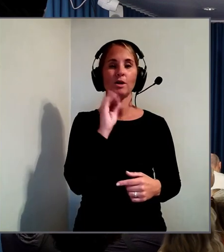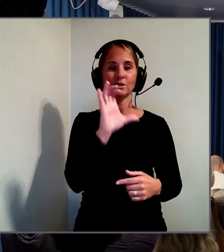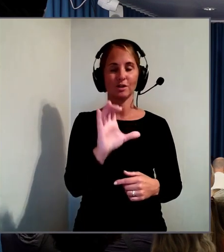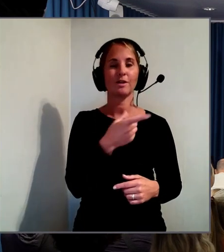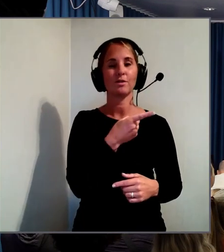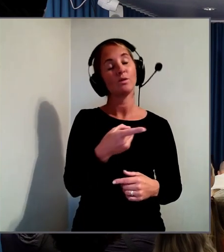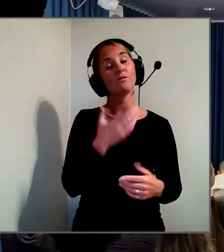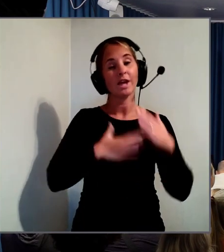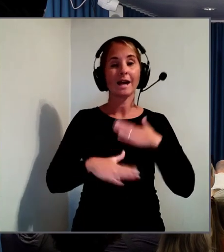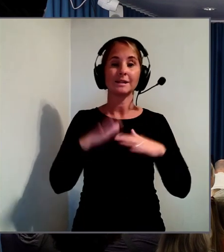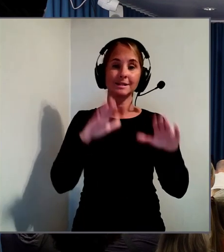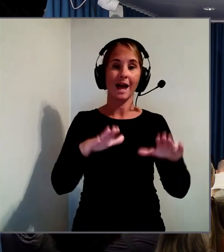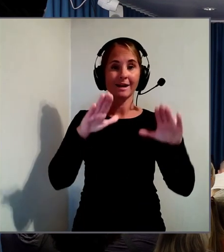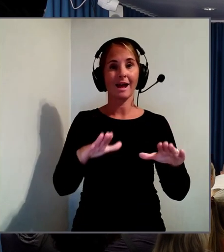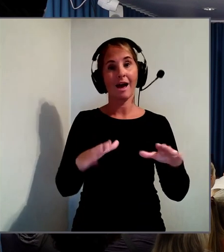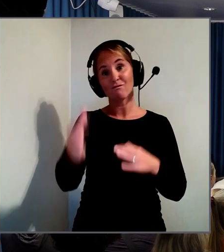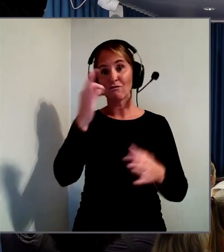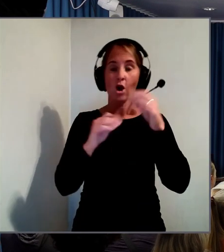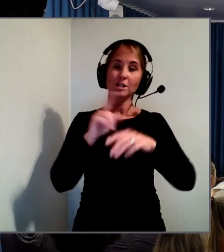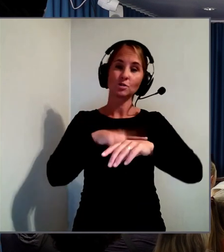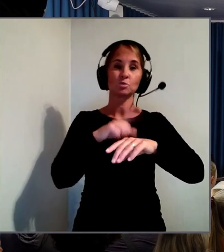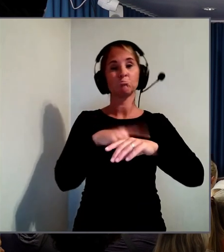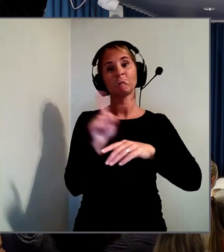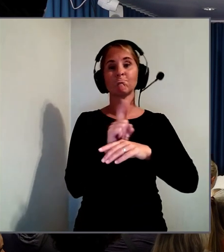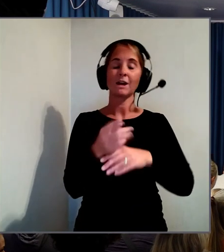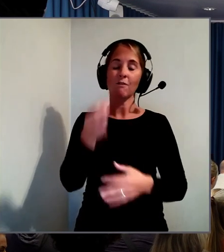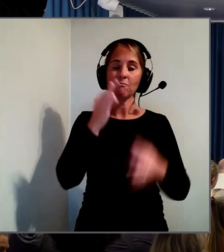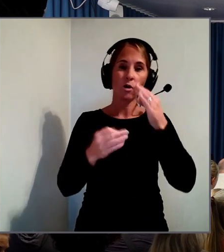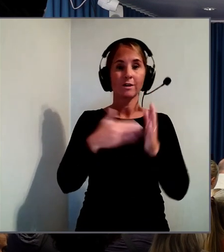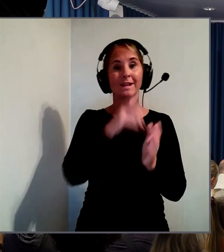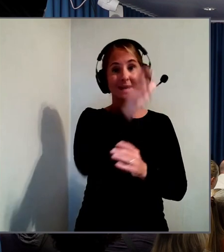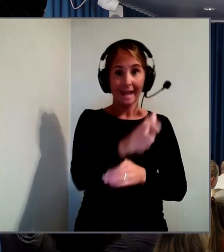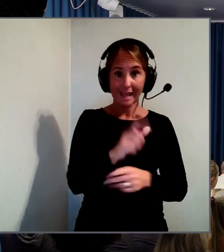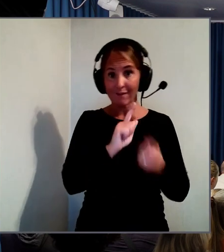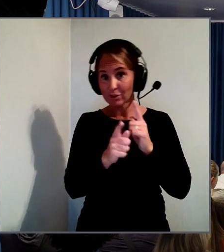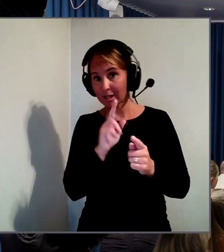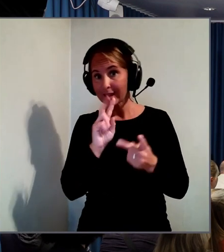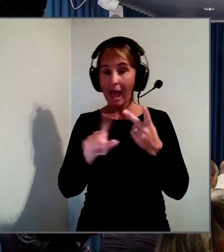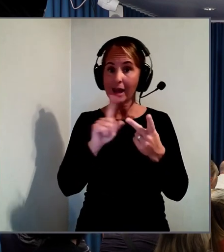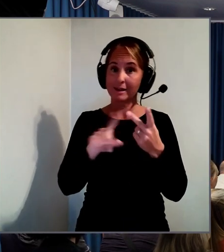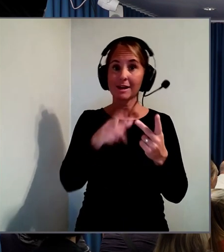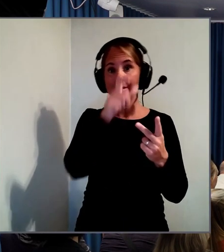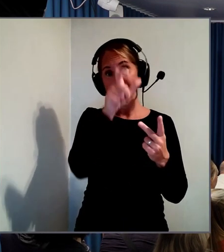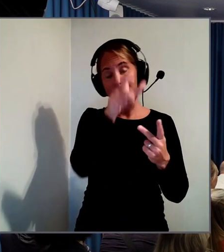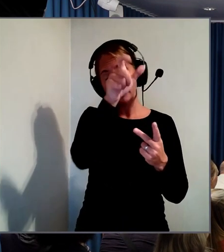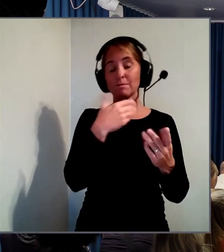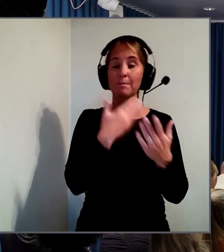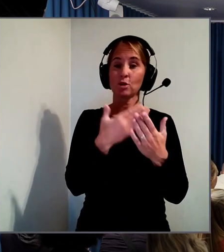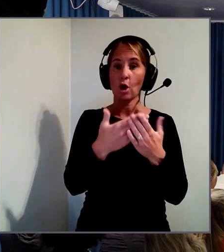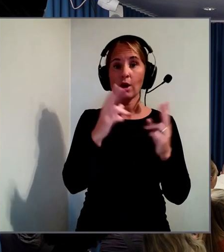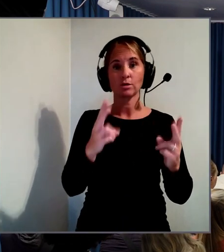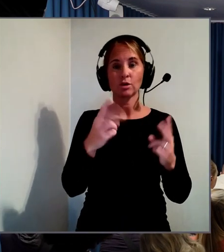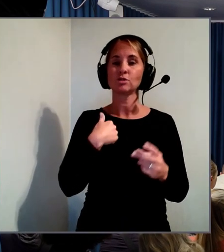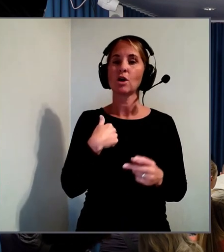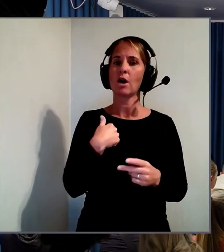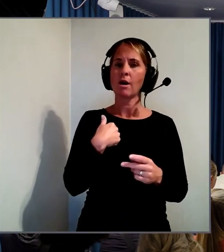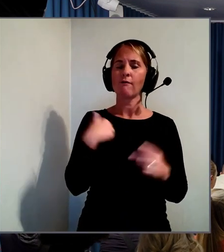Vi har frågestund och det kan komma frågor till dig eventuellt. Eller till någon av de andra talarna. Och jag undrar om Matilda är